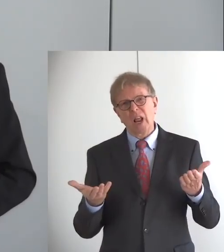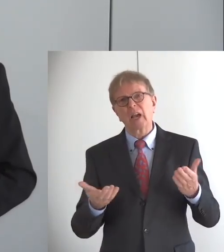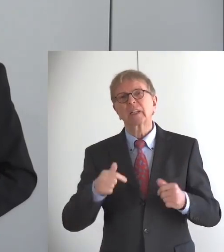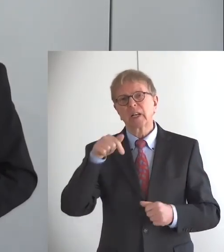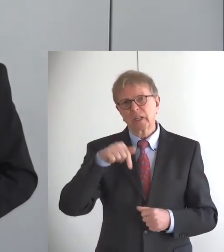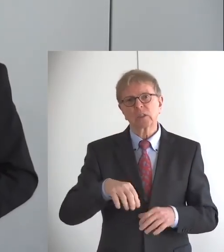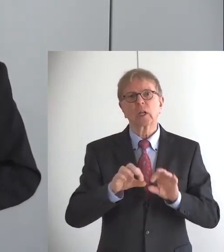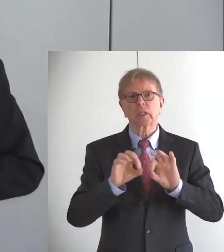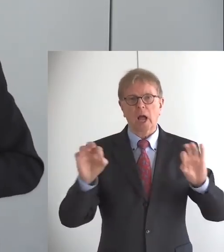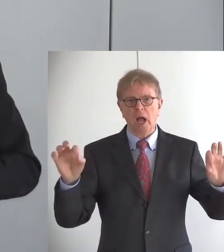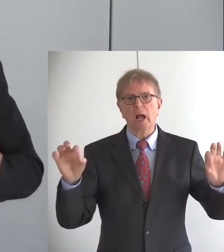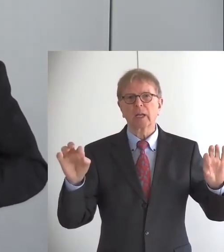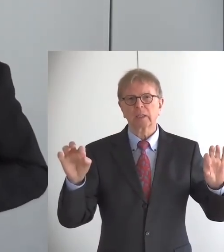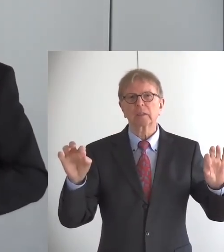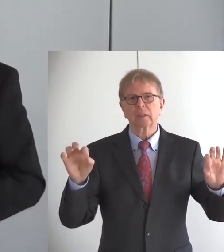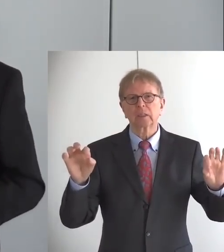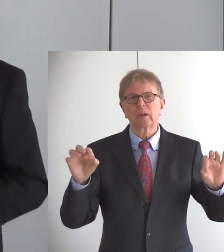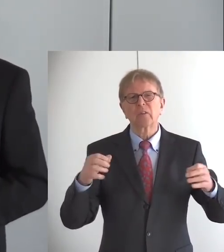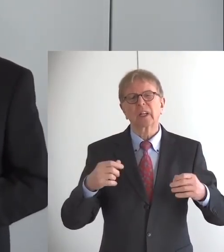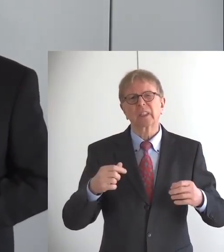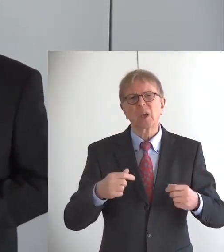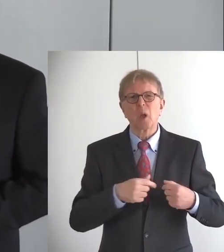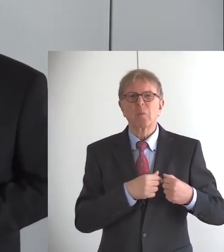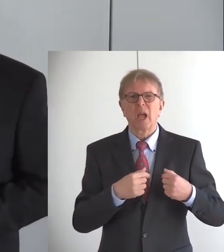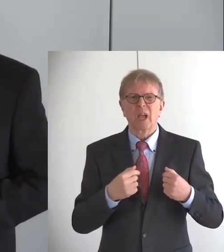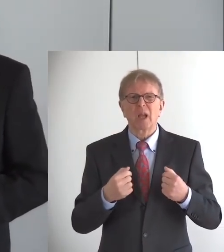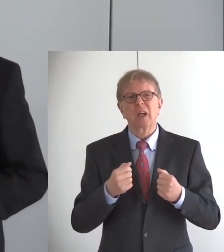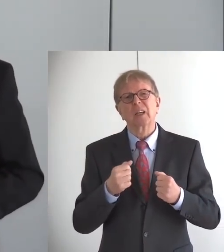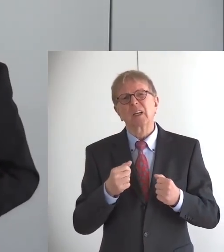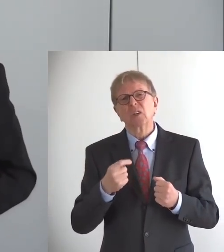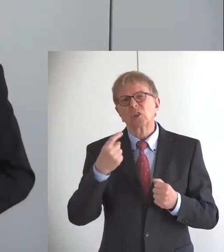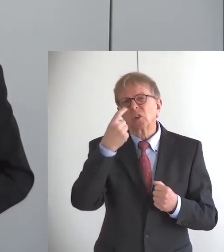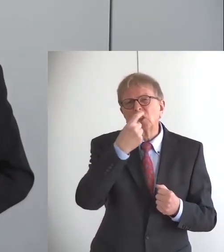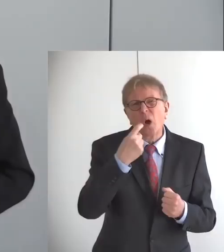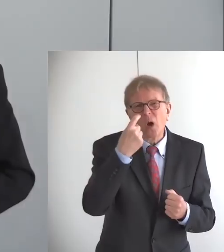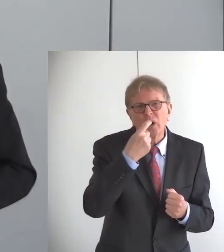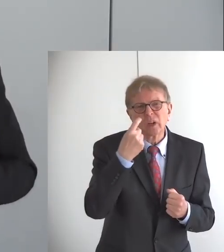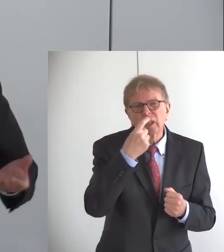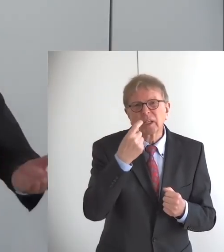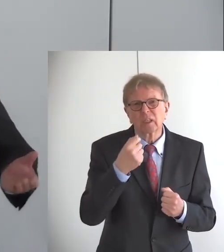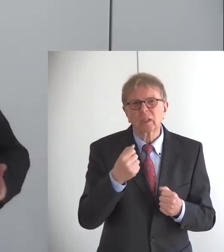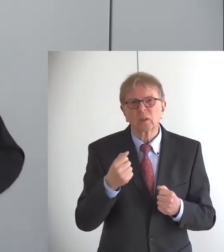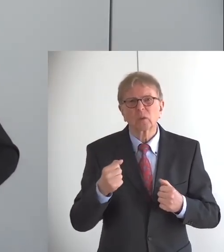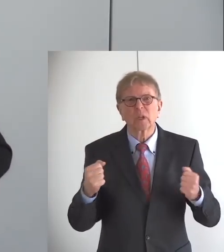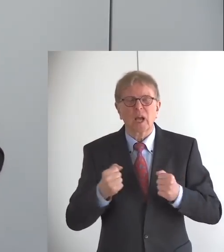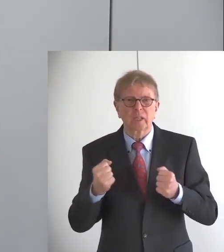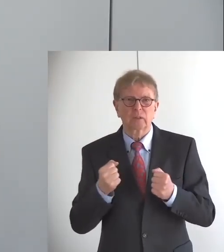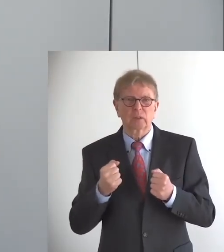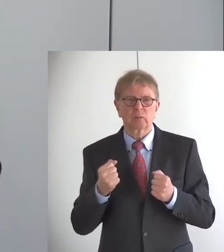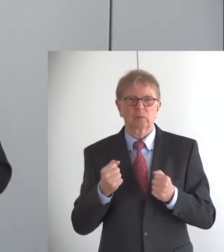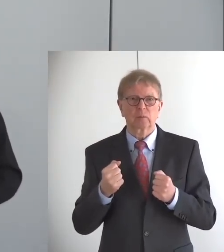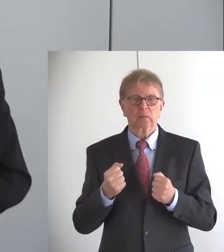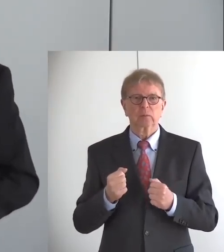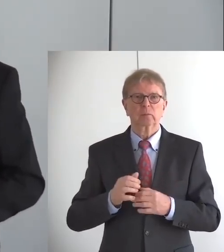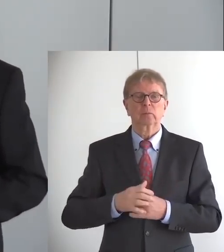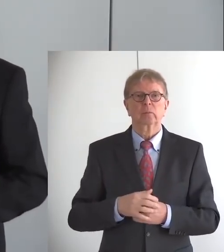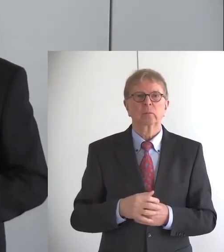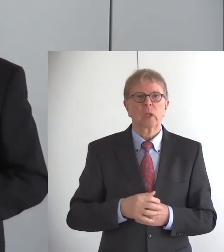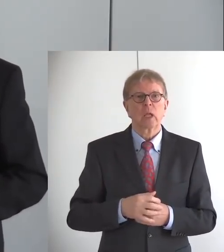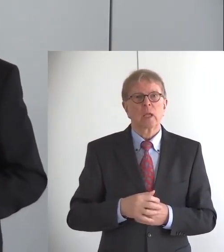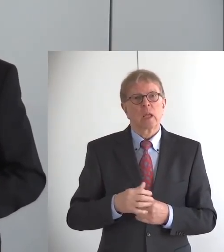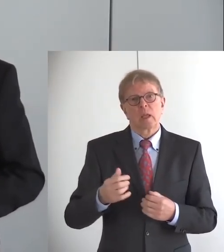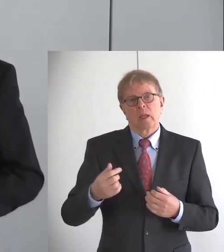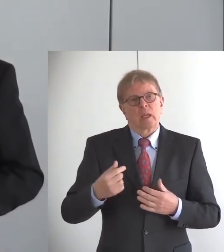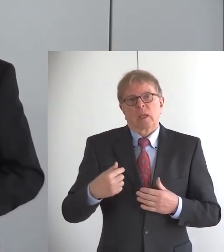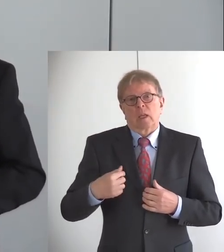anderen eine gewisse Bangigkeit, eine gewisse Sorge vorhanden sein. Infiziere ich mich vielleicht auch ganz persönlich oder meine